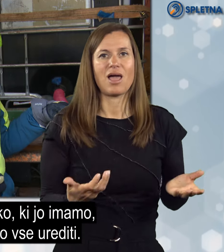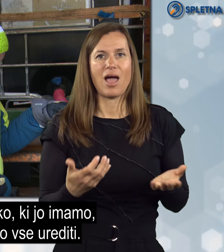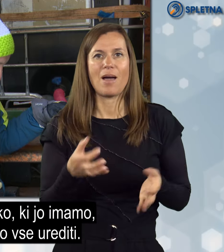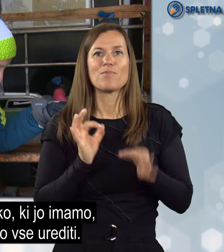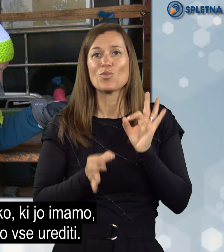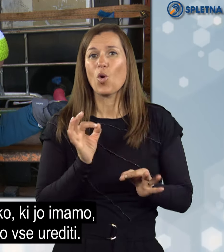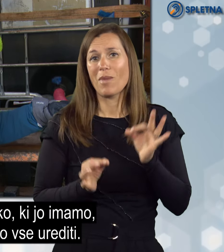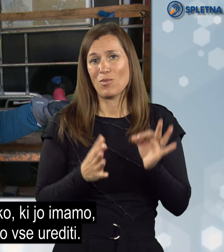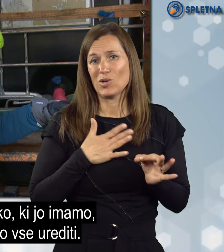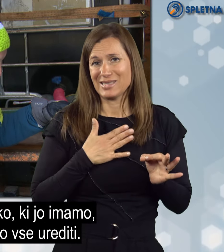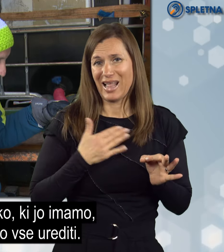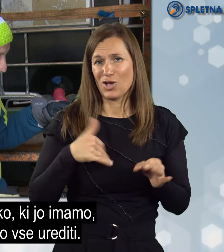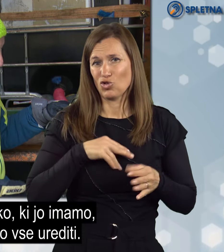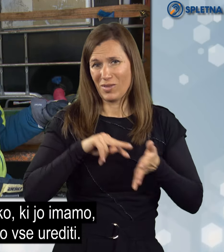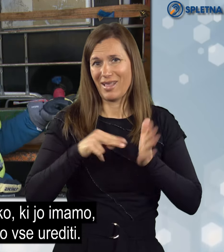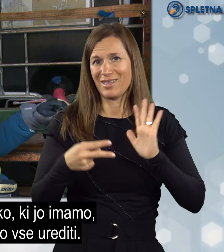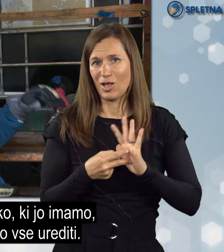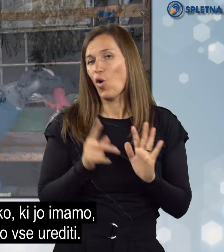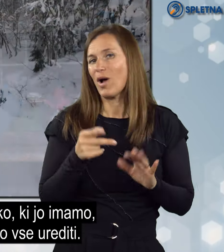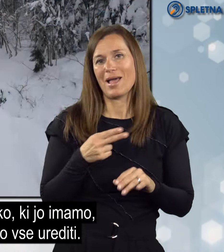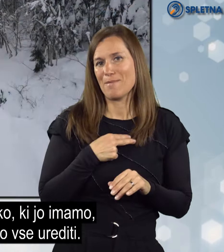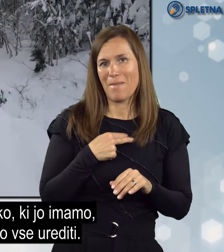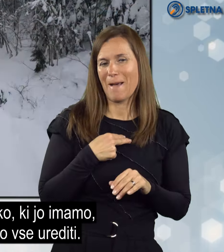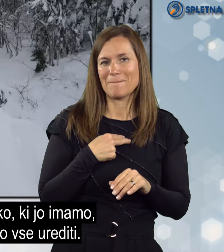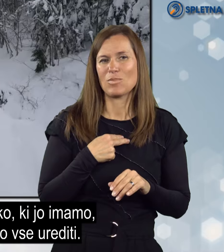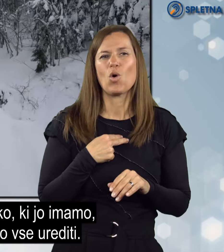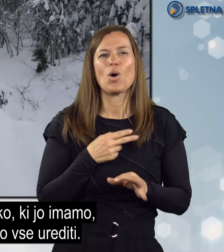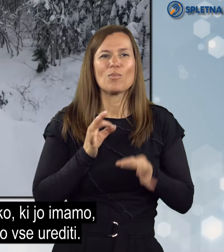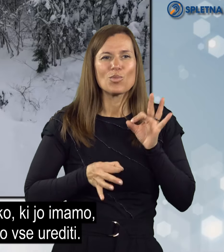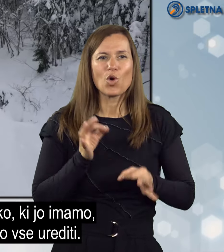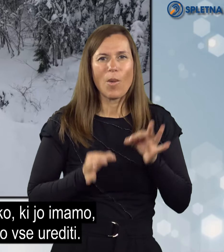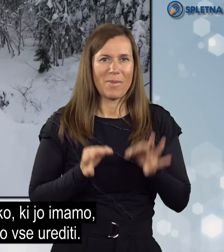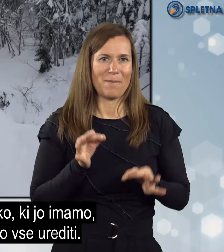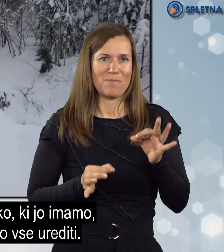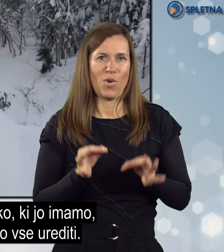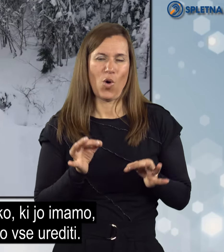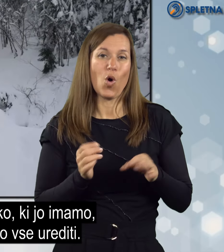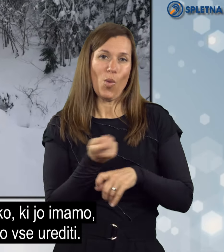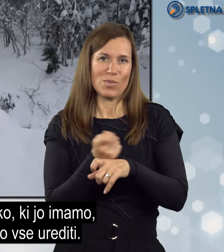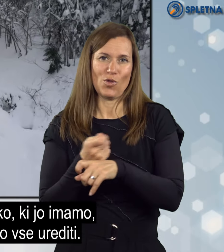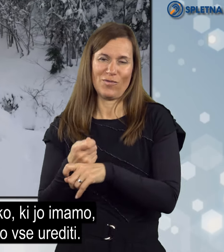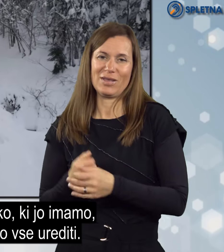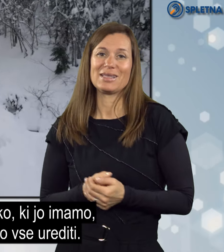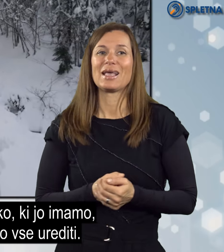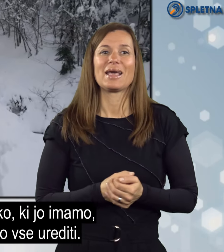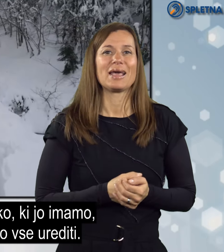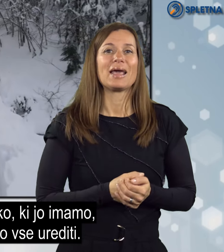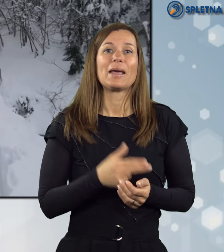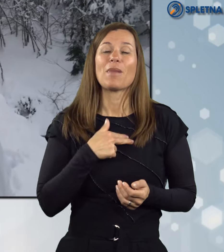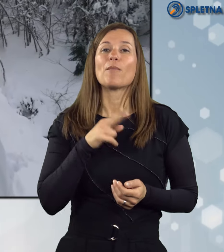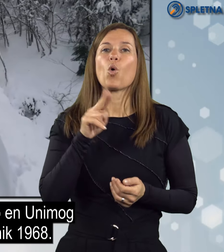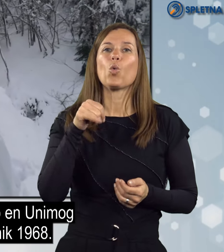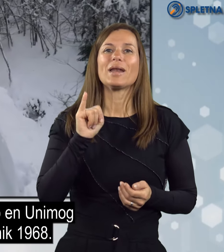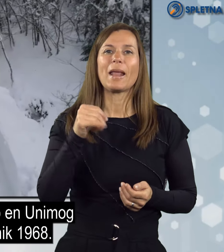probamo s to našo tehniko, kar jo imamo, jo pač probamo, kar uspemo obnoviti.